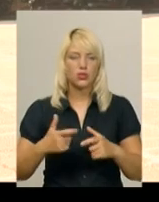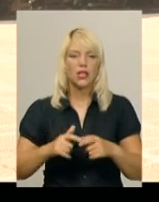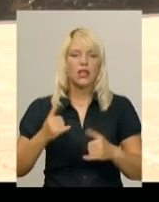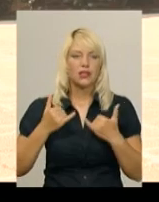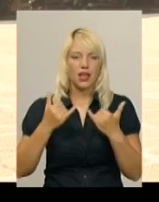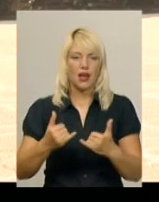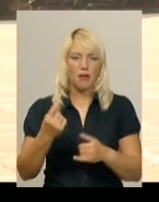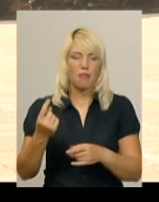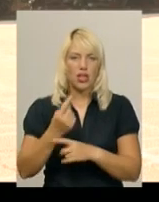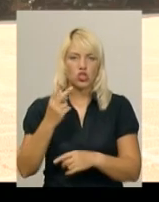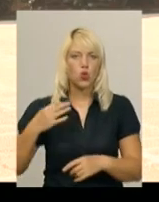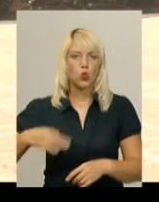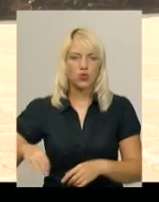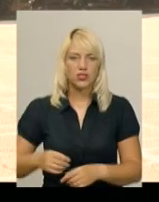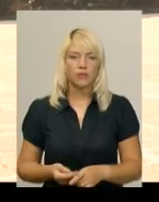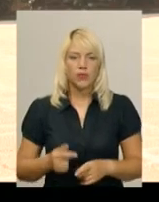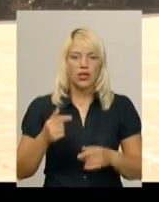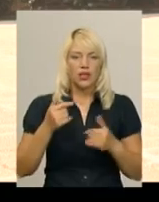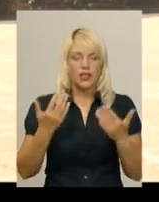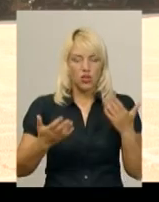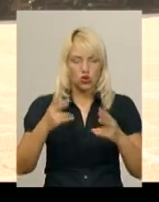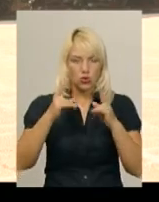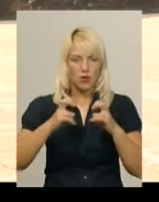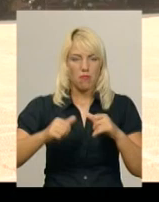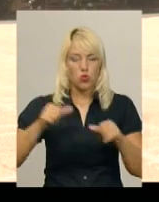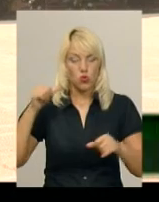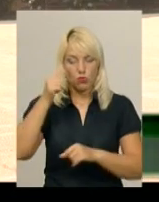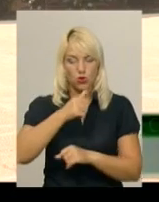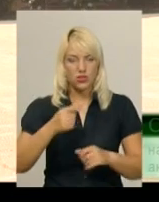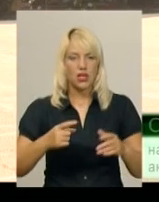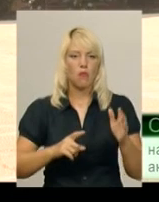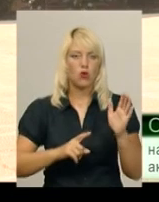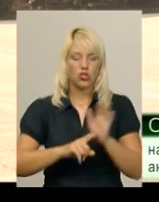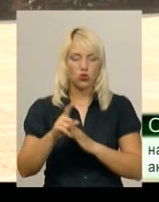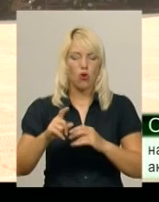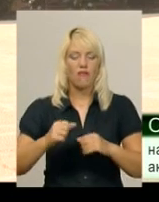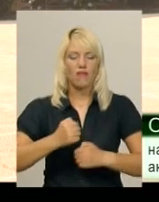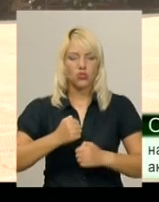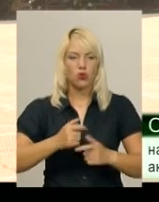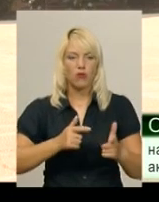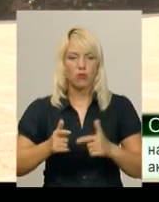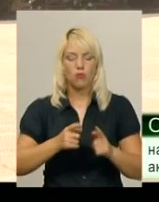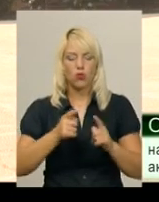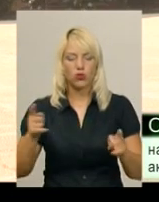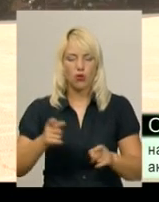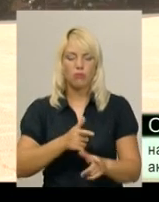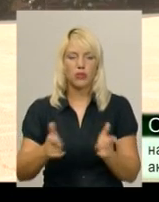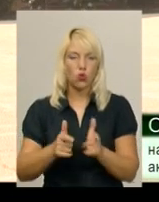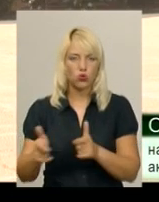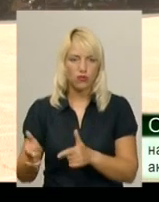першокурсників. Якщо проводити аналіз минулого року початкової військової підготовки, то протягом підготовки,